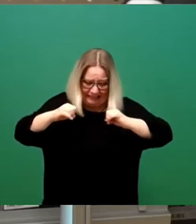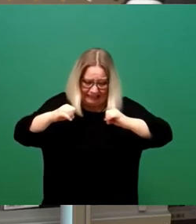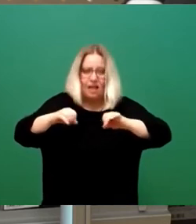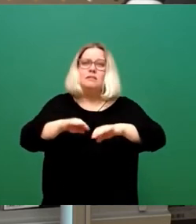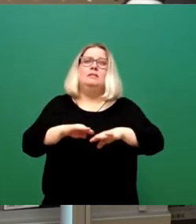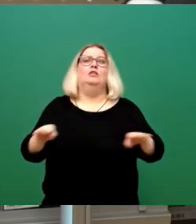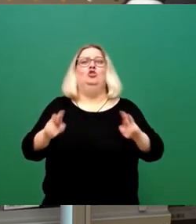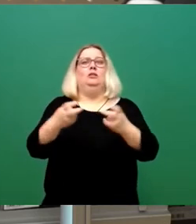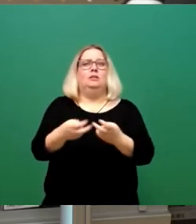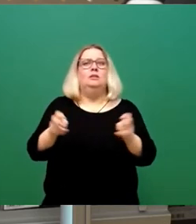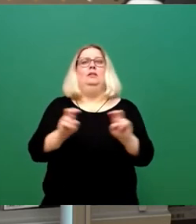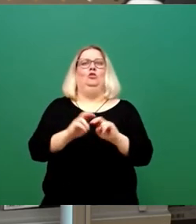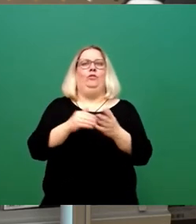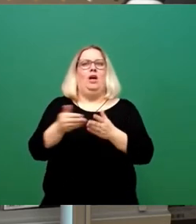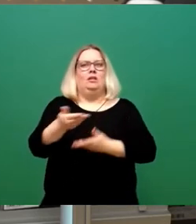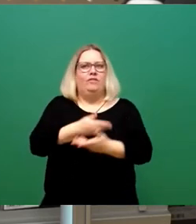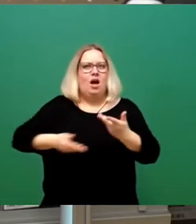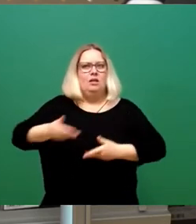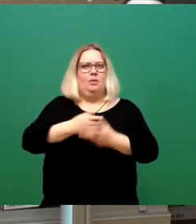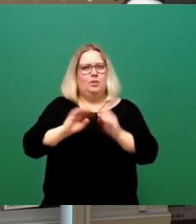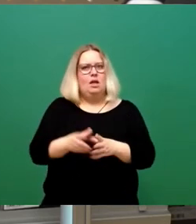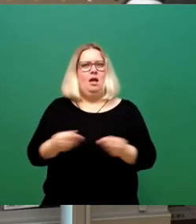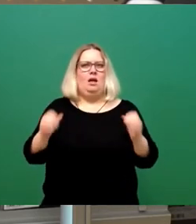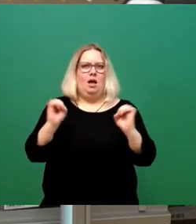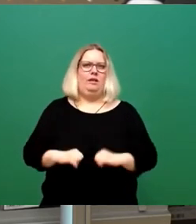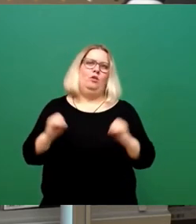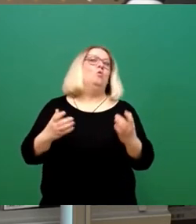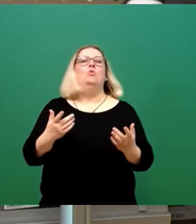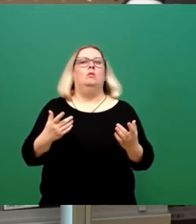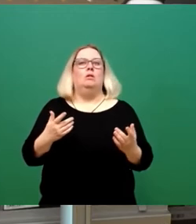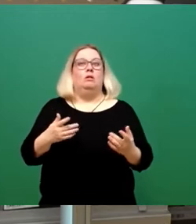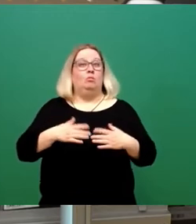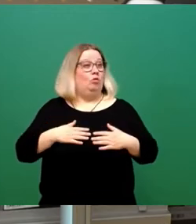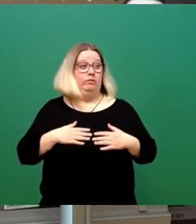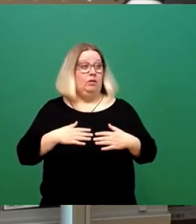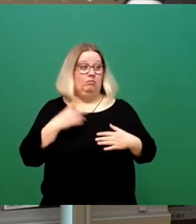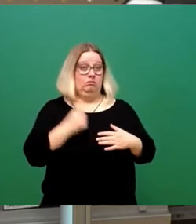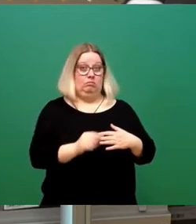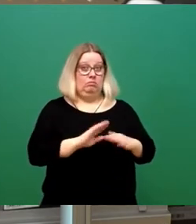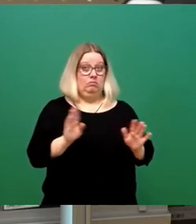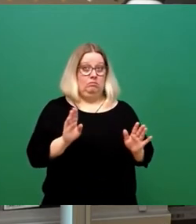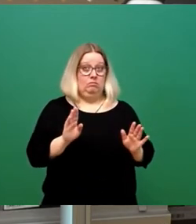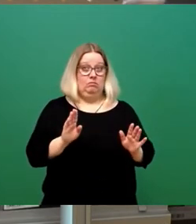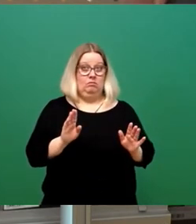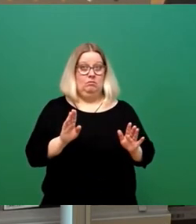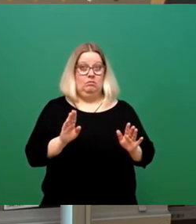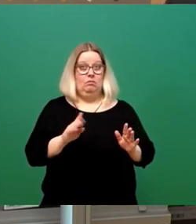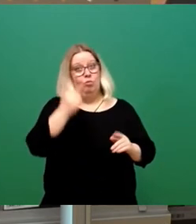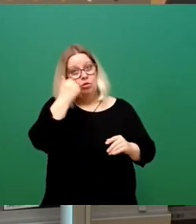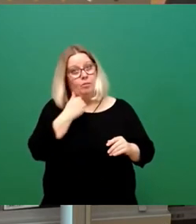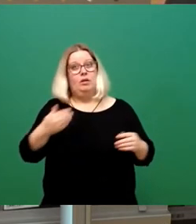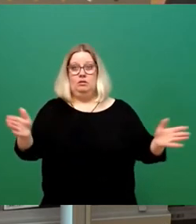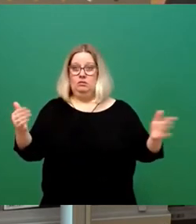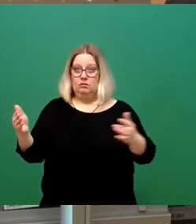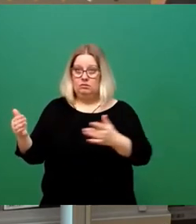verhandelt so lange weiter, bis man zu einer Einigung kommt. Wir sind nicht vom Tisch aufgestanden und kommen Sie bitte wieder zurück.